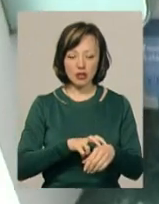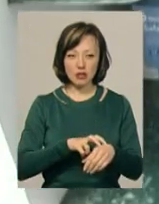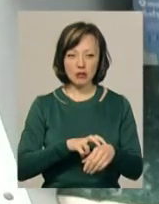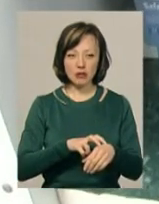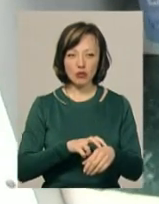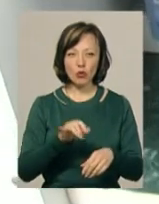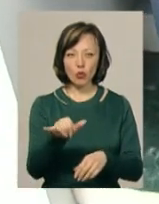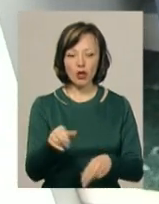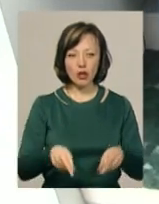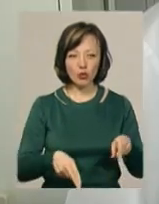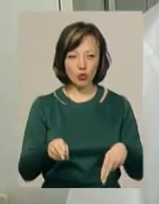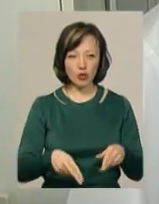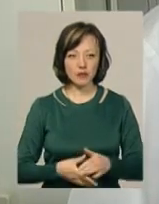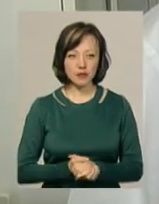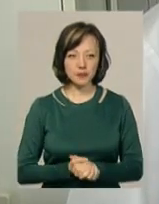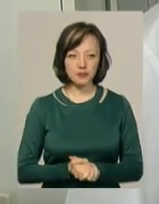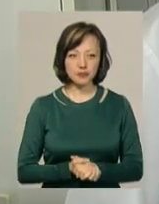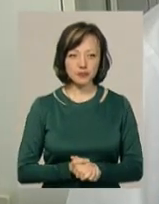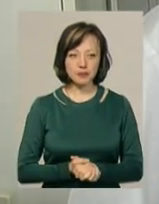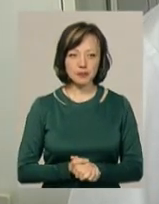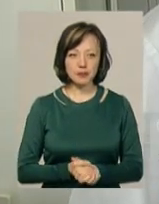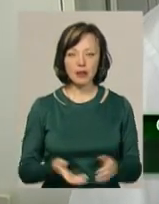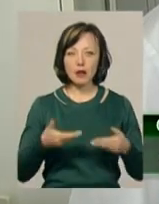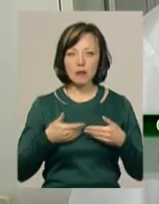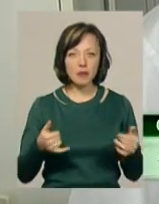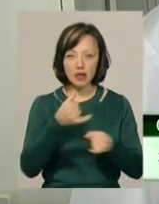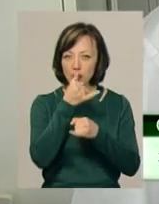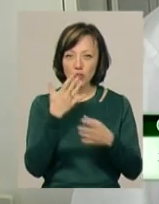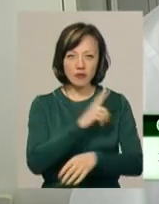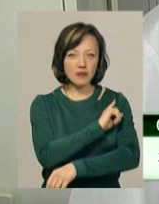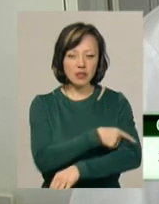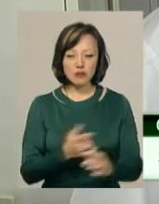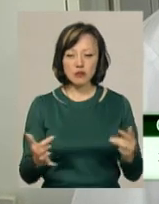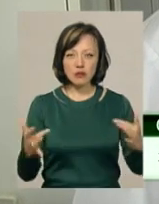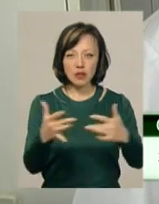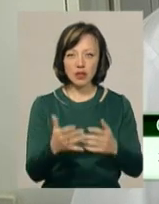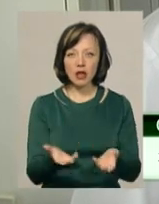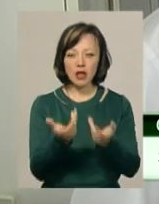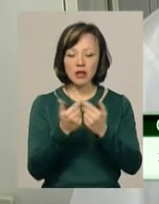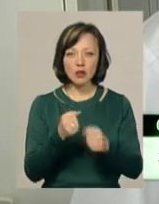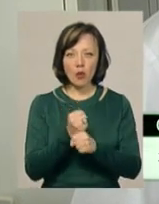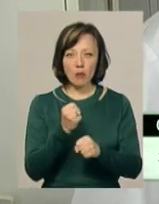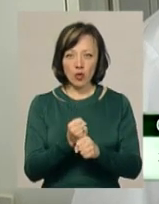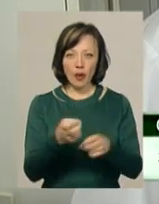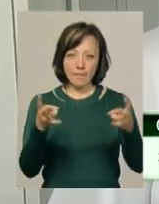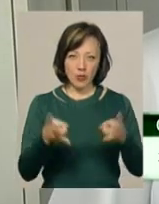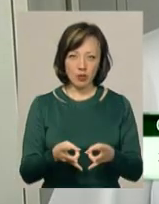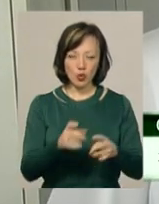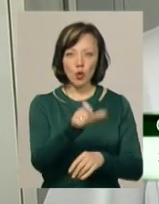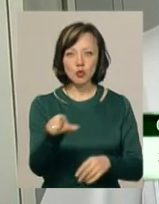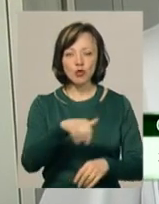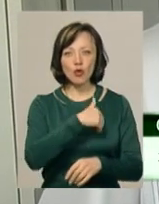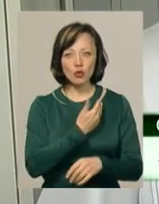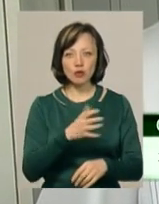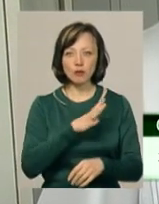Вакулюк у хірургів. Ми не можемо фізично охватити ту кількість роботи, яку вони потребують. Люди